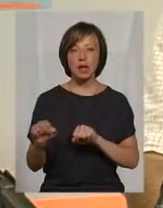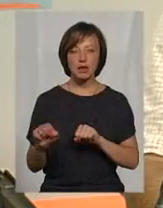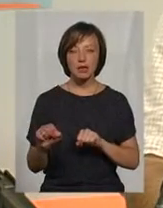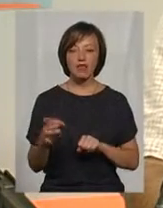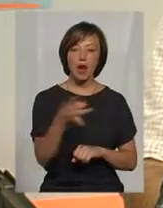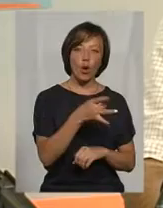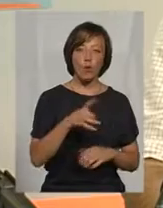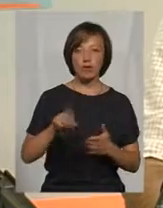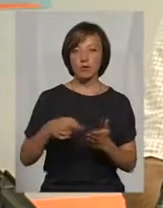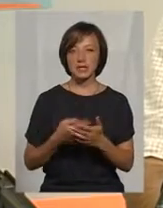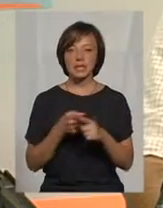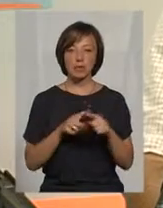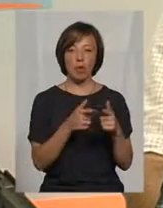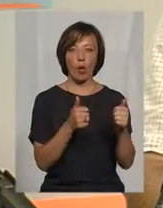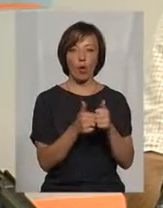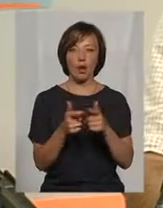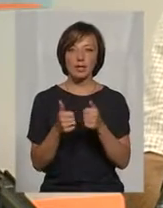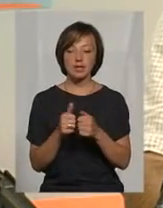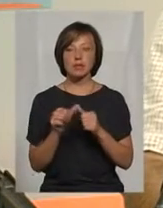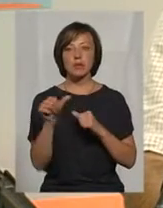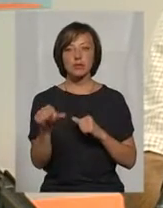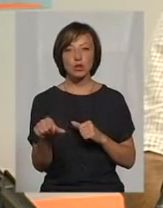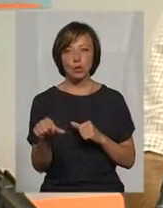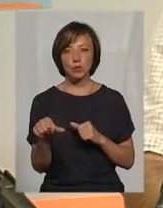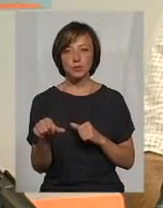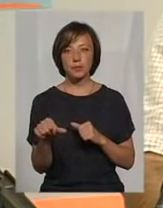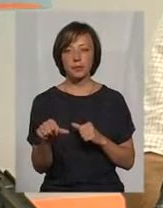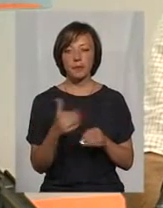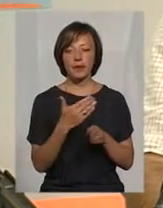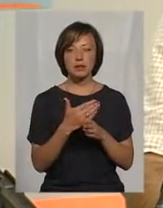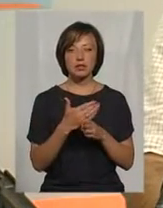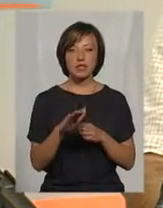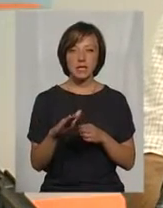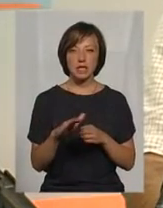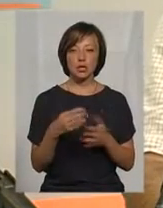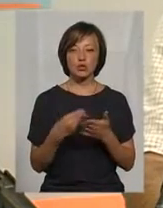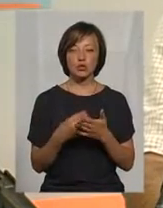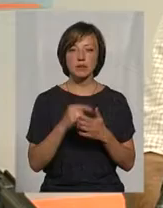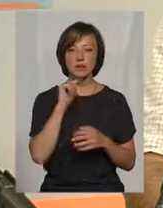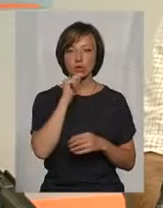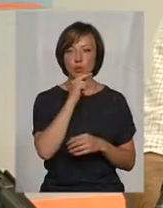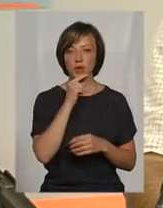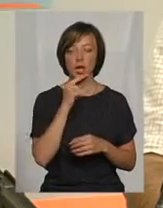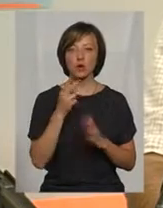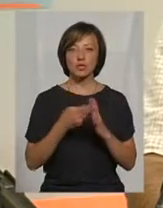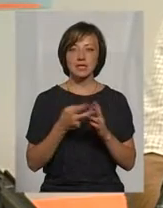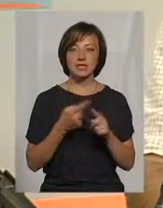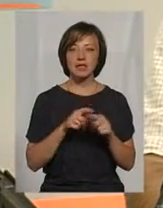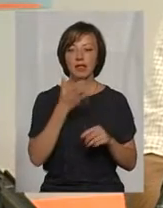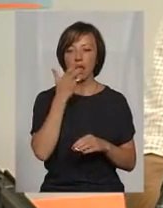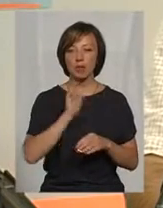та цими організаціями. Крім того, частина суми з економленої субсидії, а це з